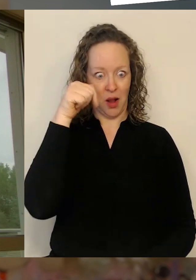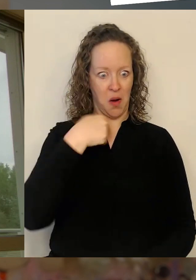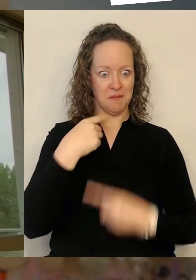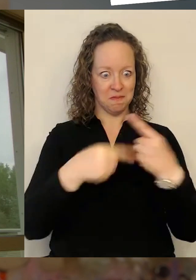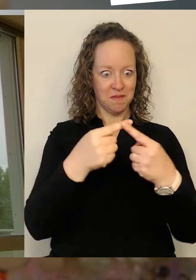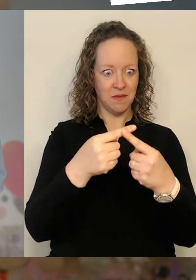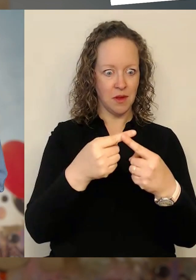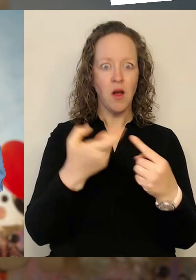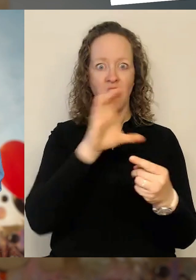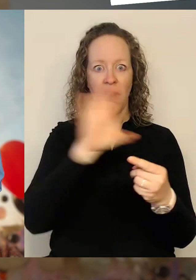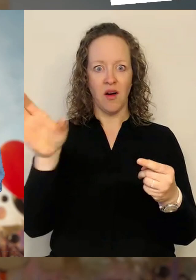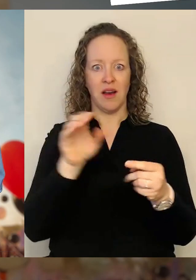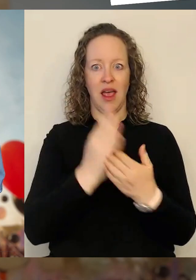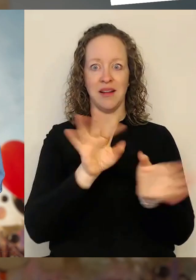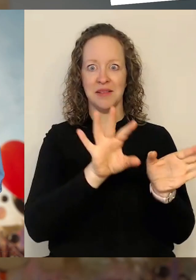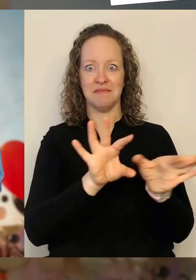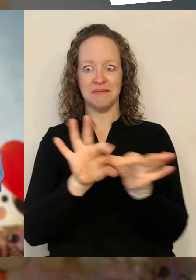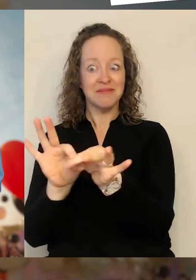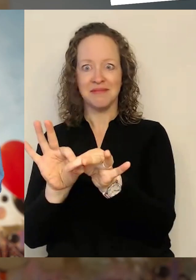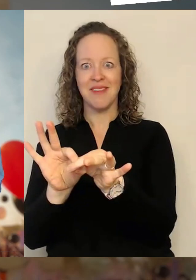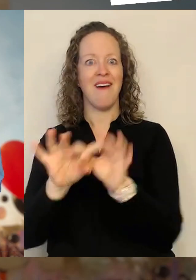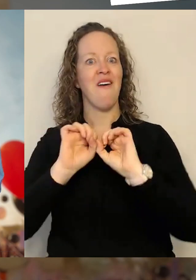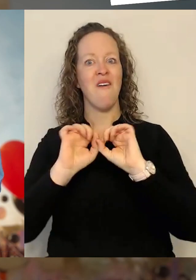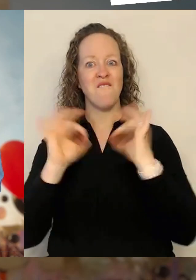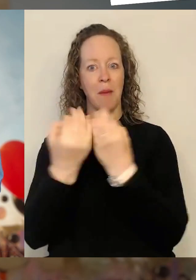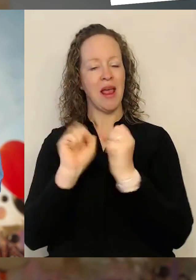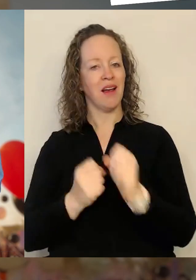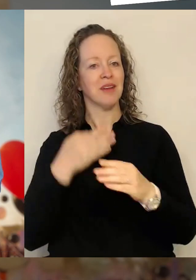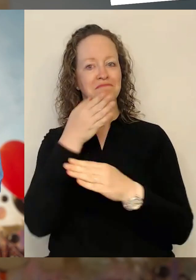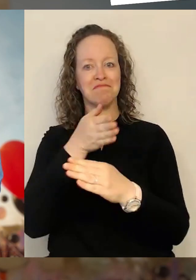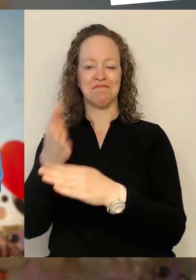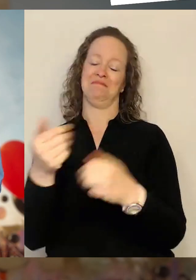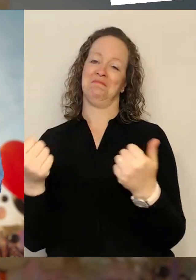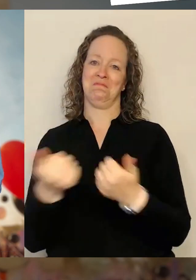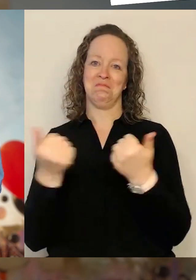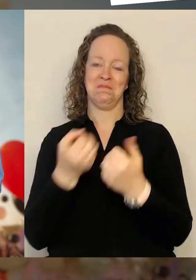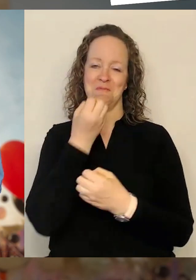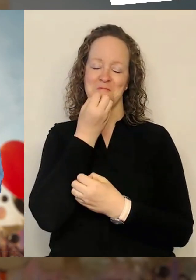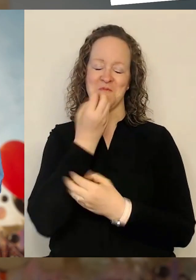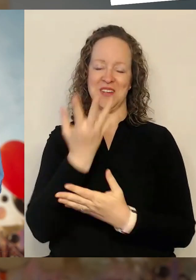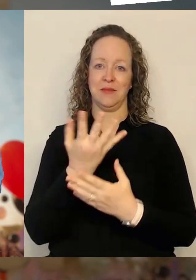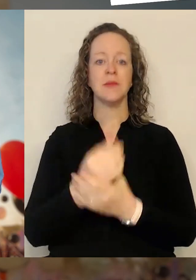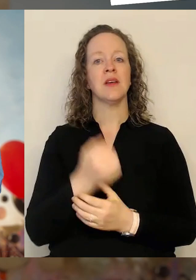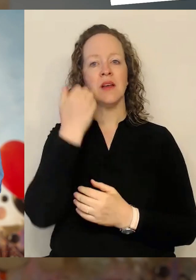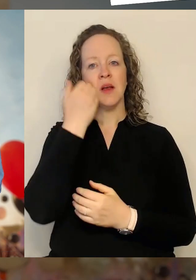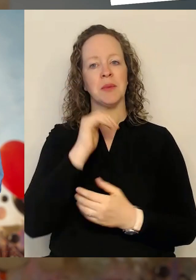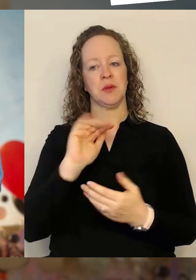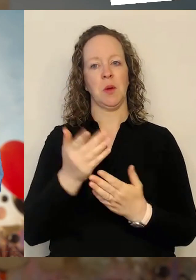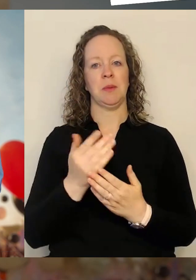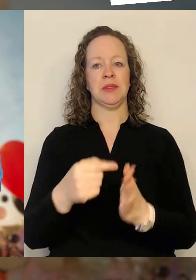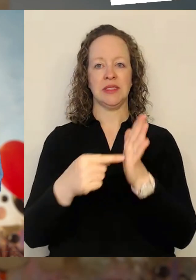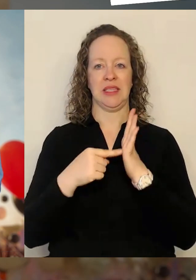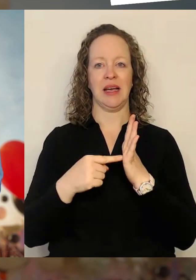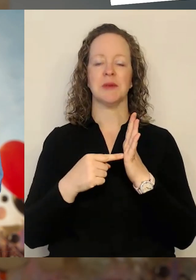auch ins Wochenende gehen und eine Familienaktion rausmachen. Vielleicht haben wir noch mal die Möglichkeit von Ihnen so ein bisschen Einblicke zu gewinnen in die